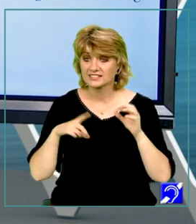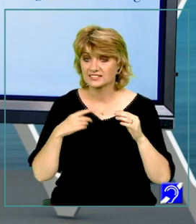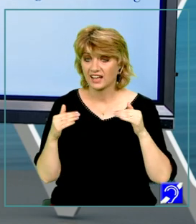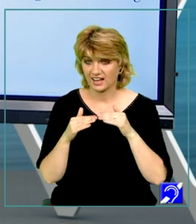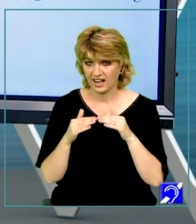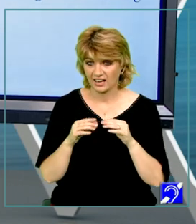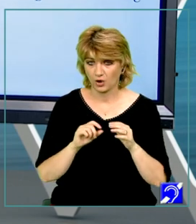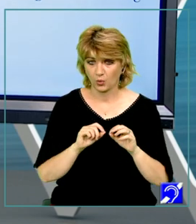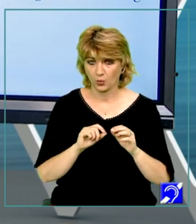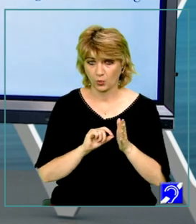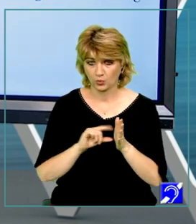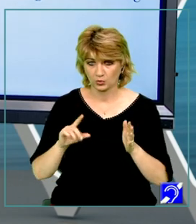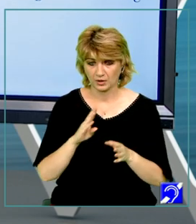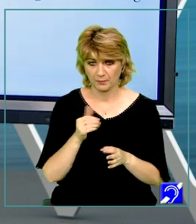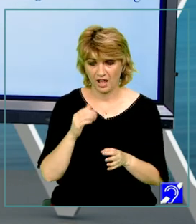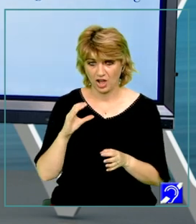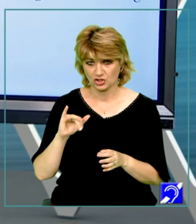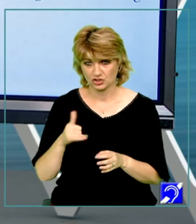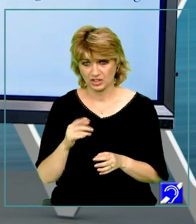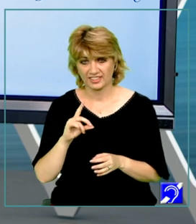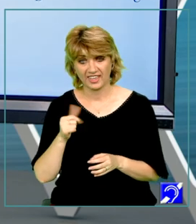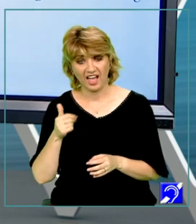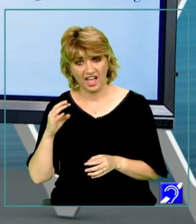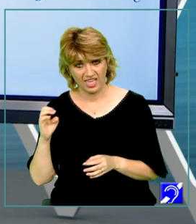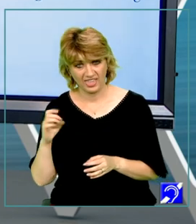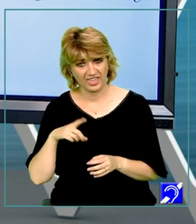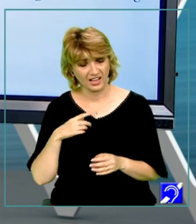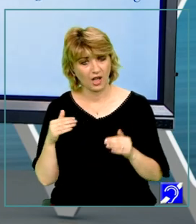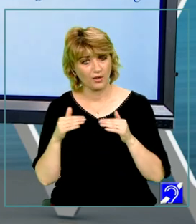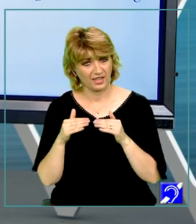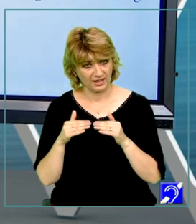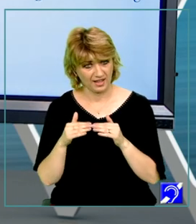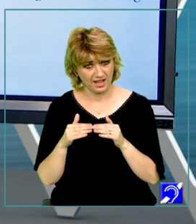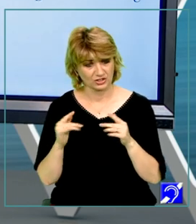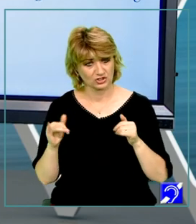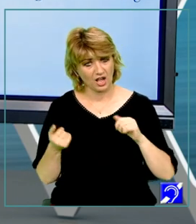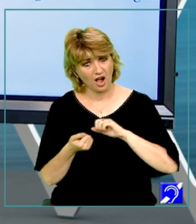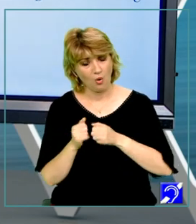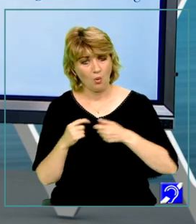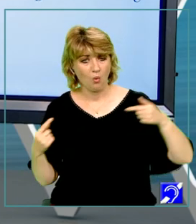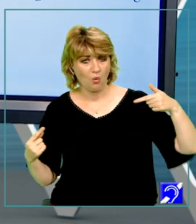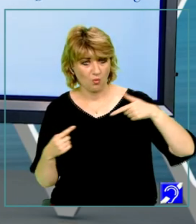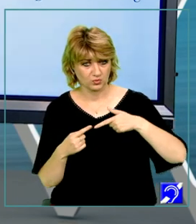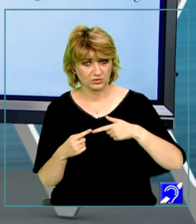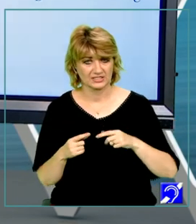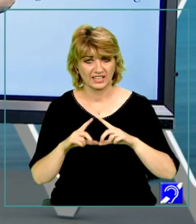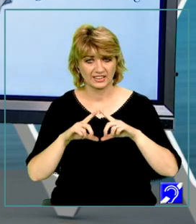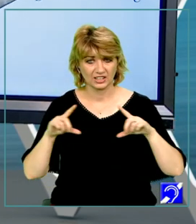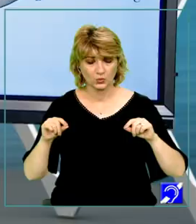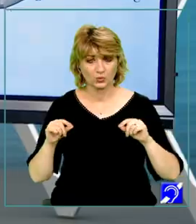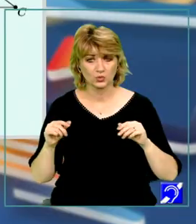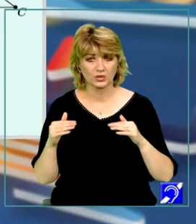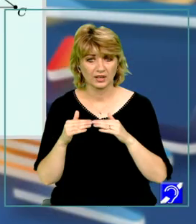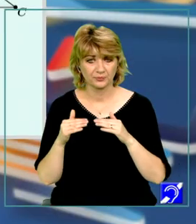Unghiurile B, C și D, A, E erau congruente ca opuse la vărf, în triunghiuri congruente